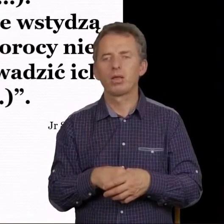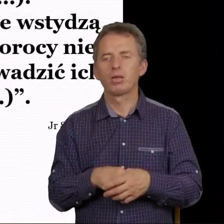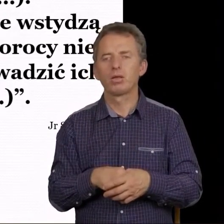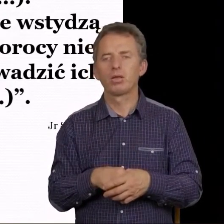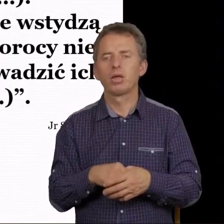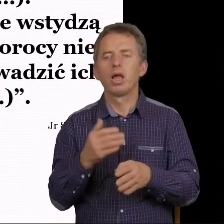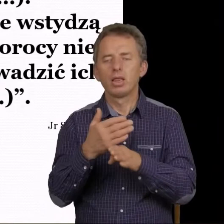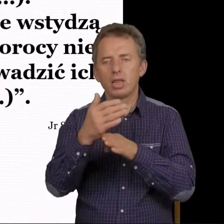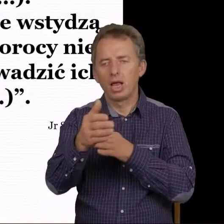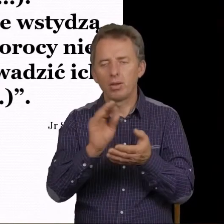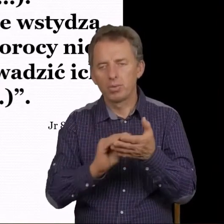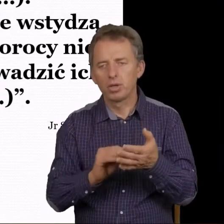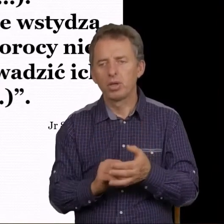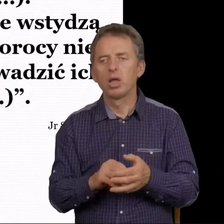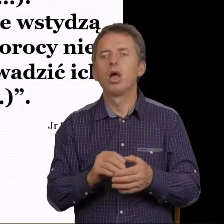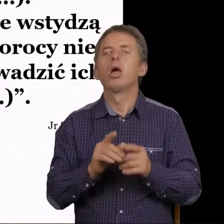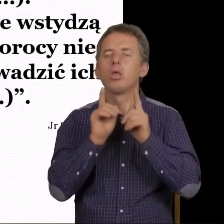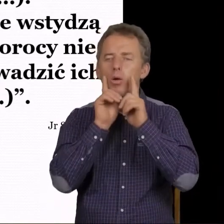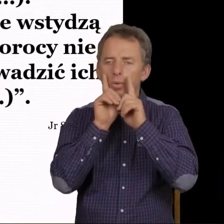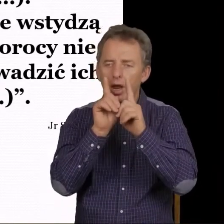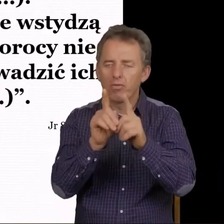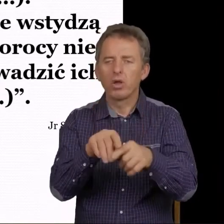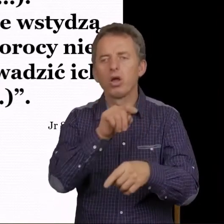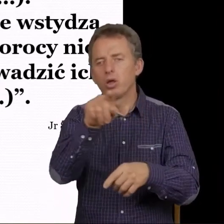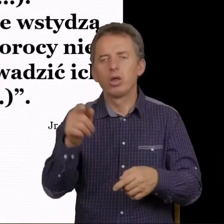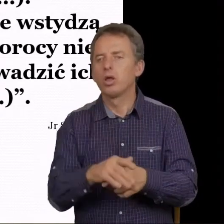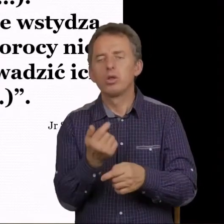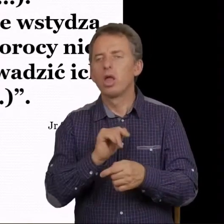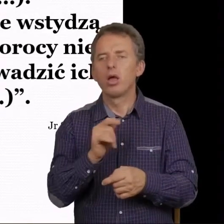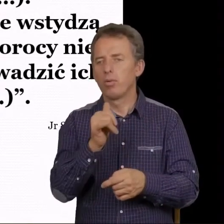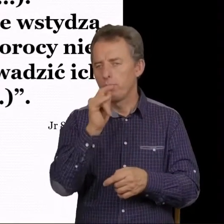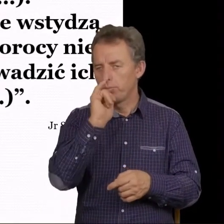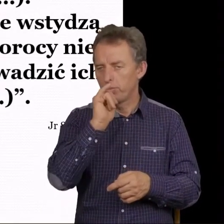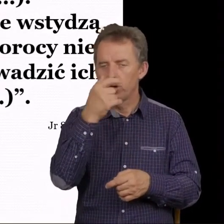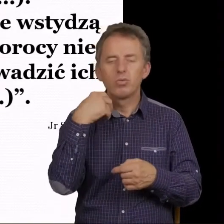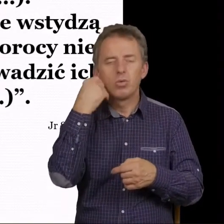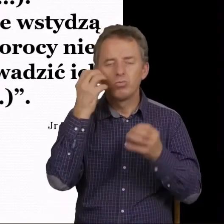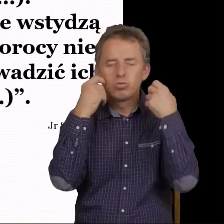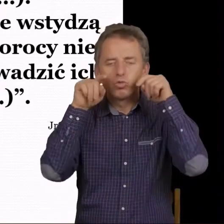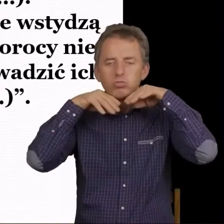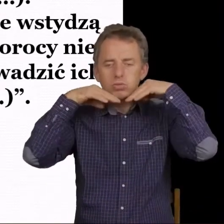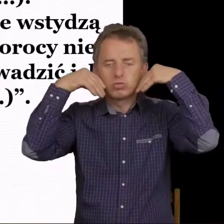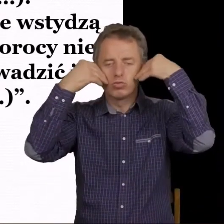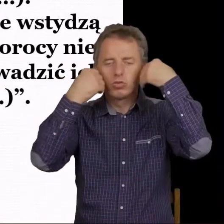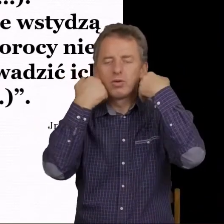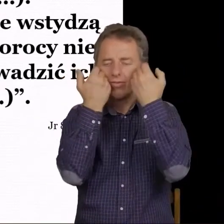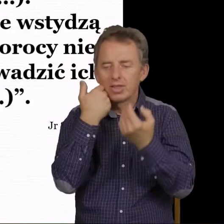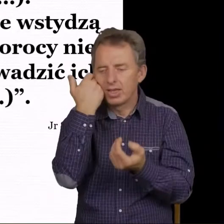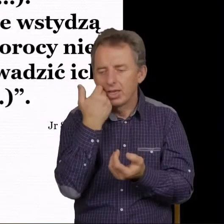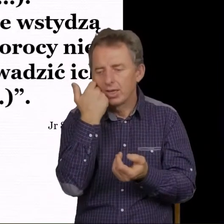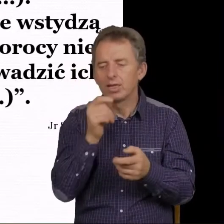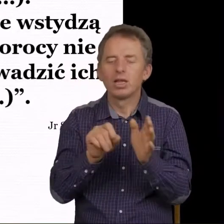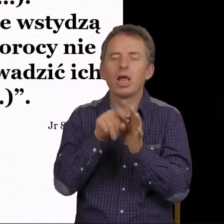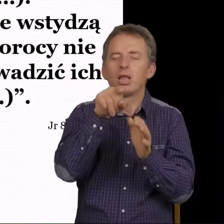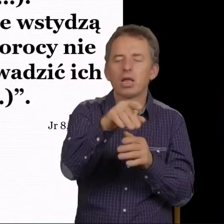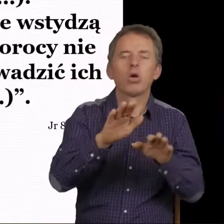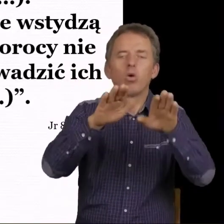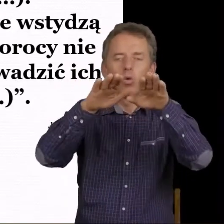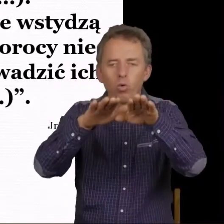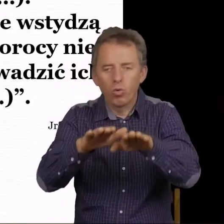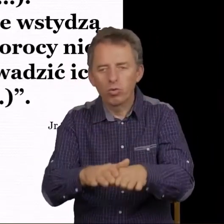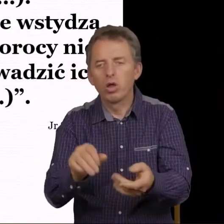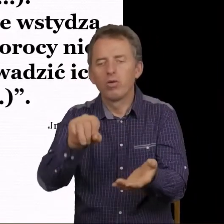Dalej pisze. Doprawdy oni nie potrafią się rumienić, a nie wstydzić, dlatego upadną wśród